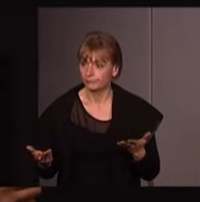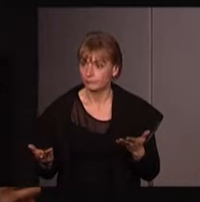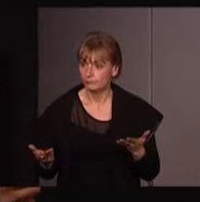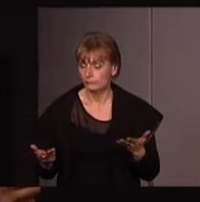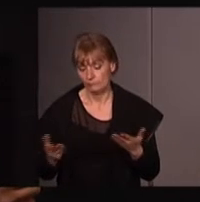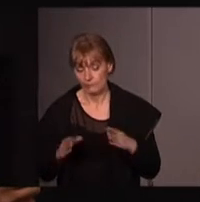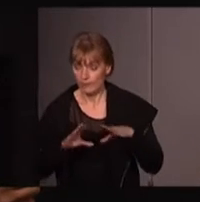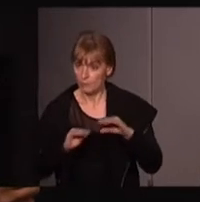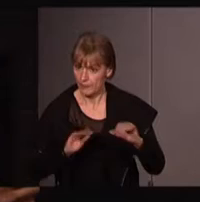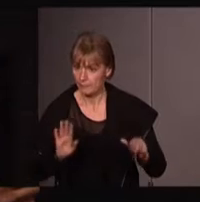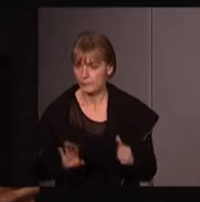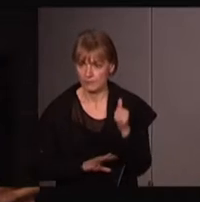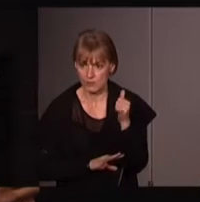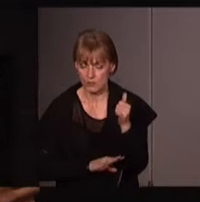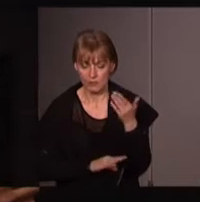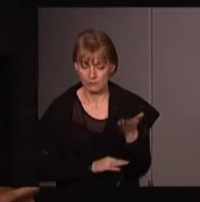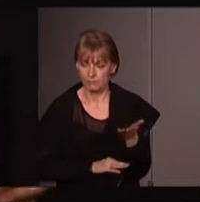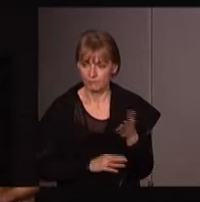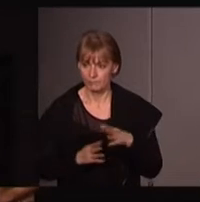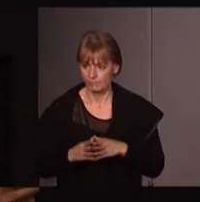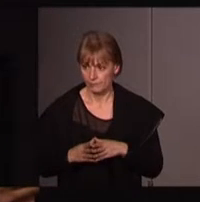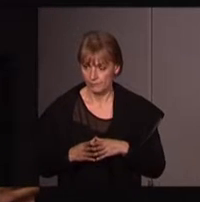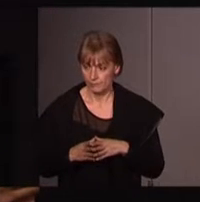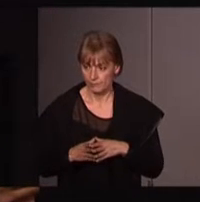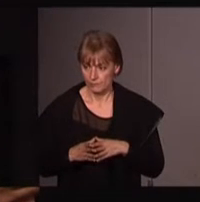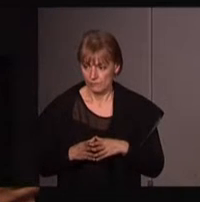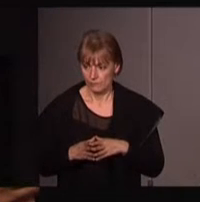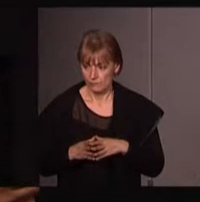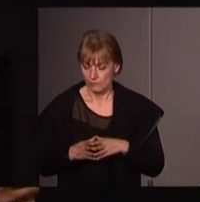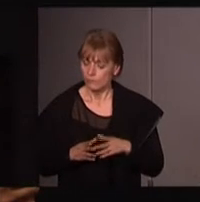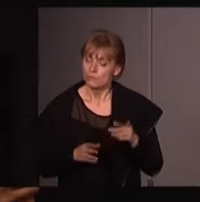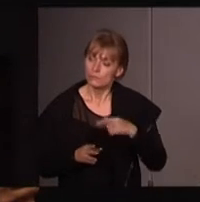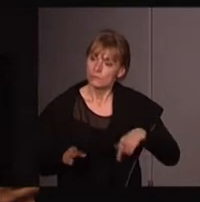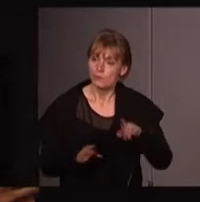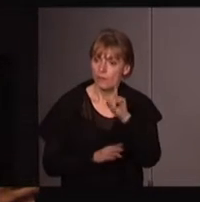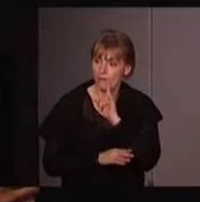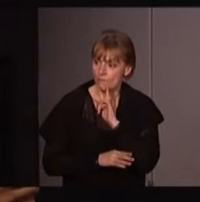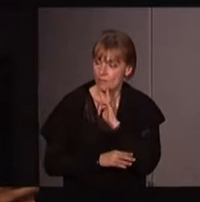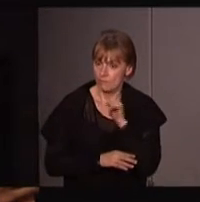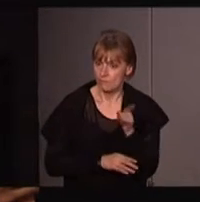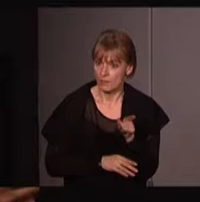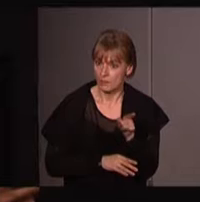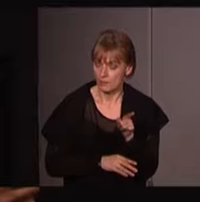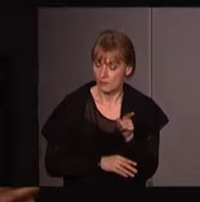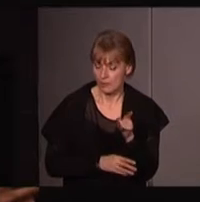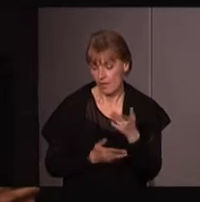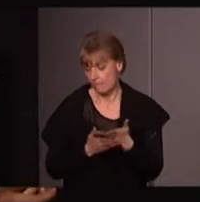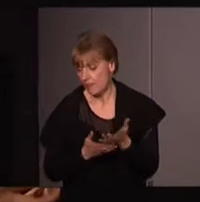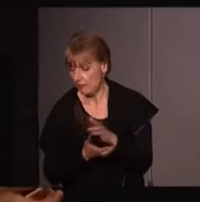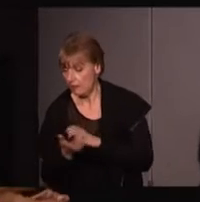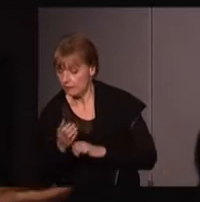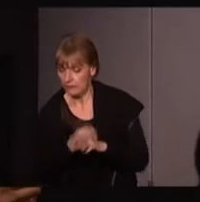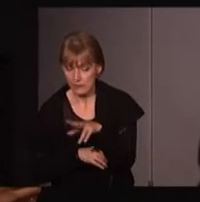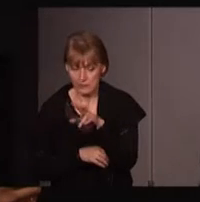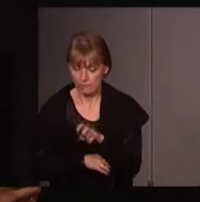privilégiée, c'est une façon de prendre en compte le fait que les femmes se trouvent les premières touchées régulièrement par la crise écologique et d